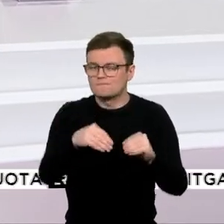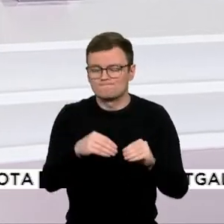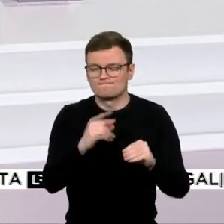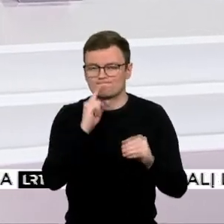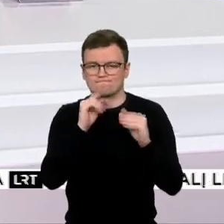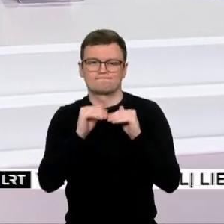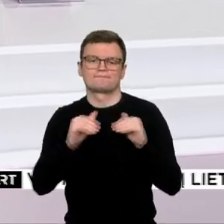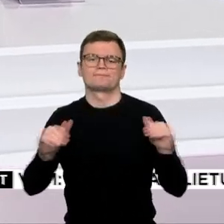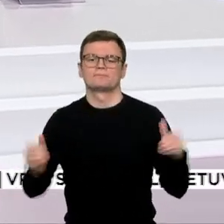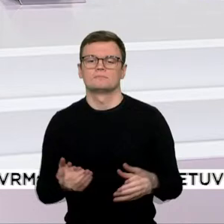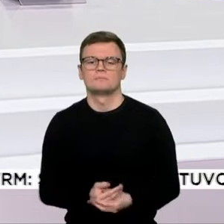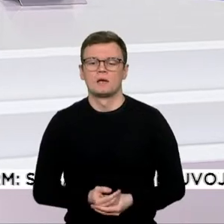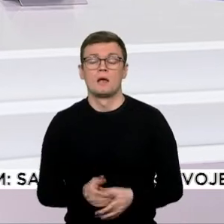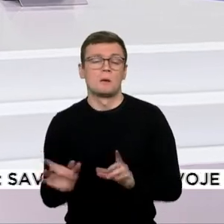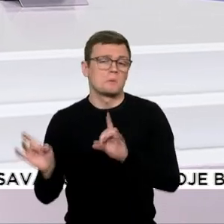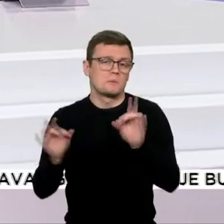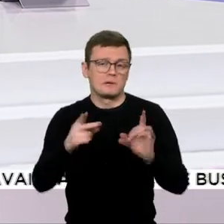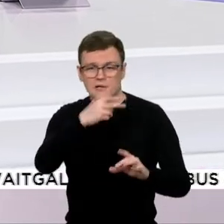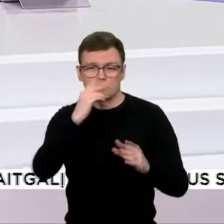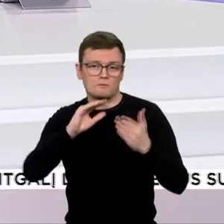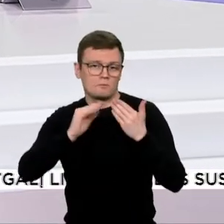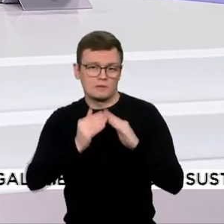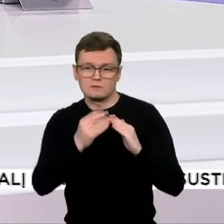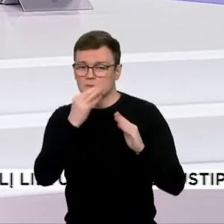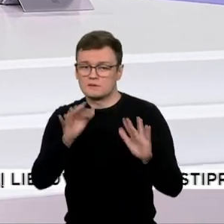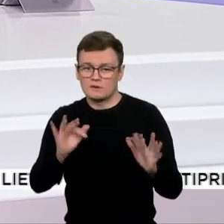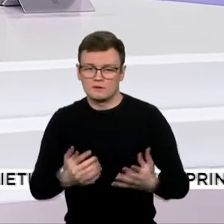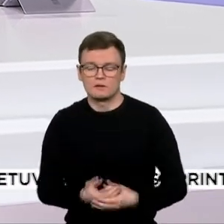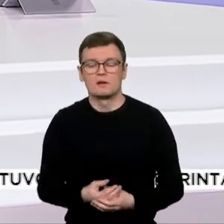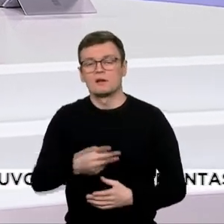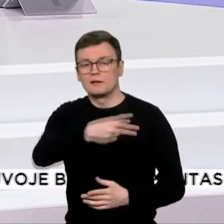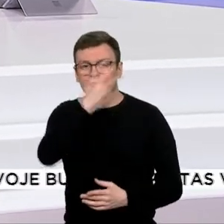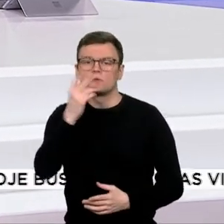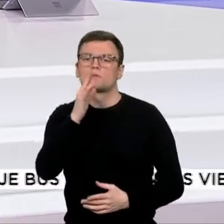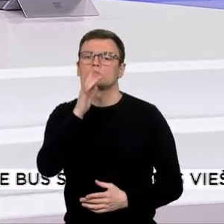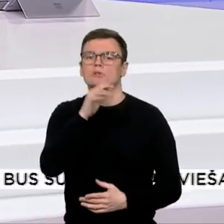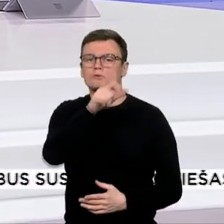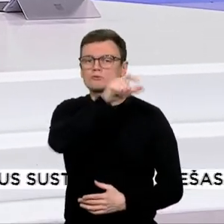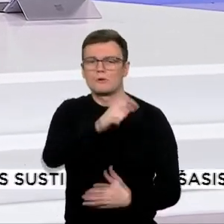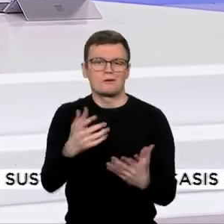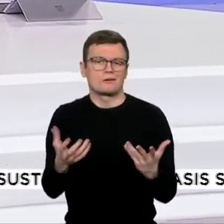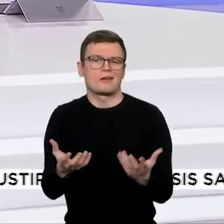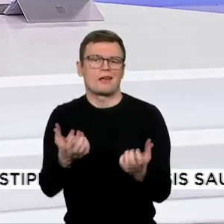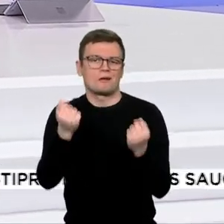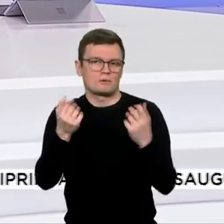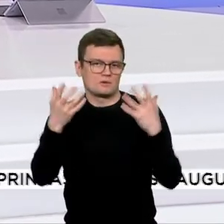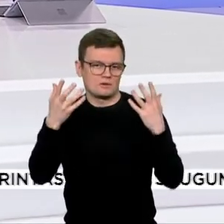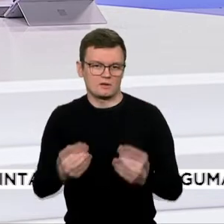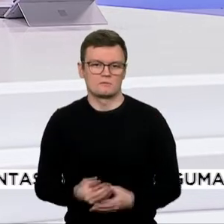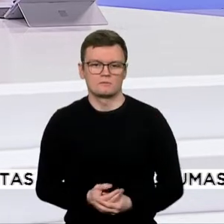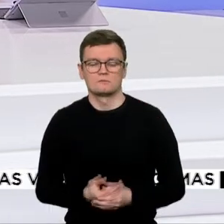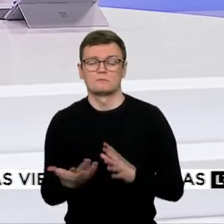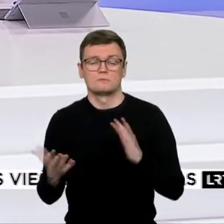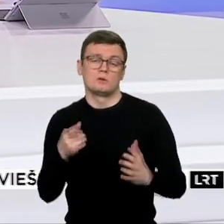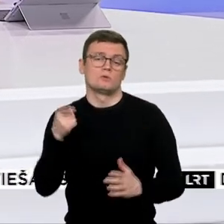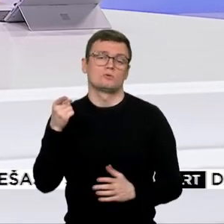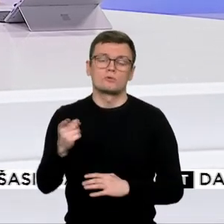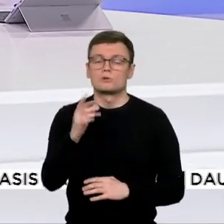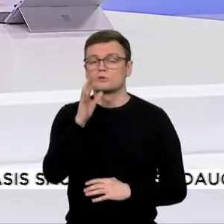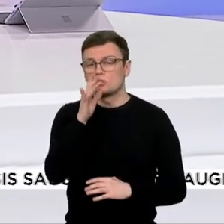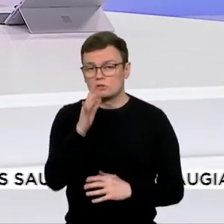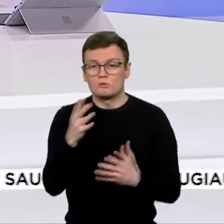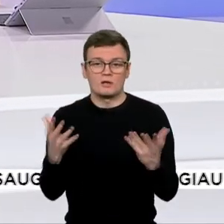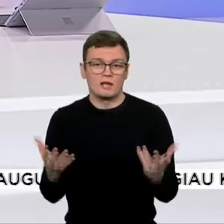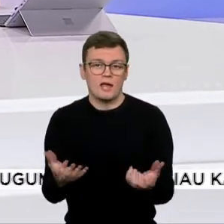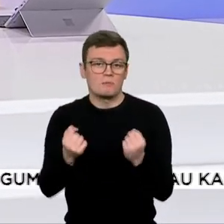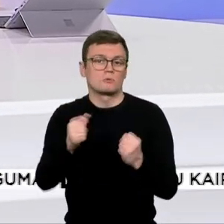Įvairiose Lietuvos miestuose paminėta Lietuvo žydų gelbėtojų diena. Beveik tūkstantis pasaulio teisuoliais pripažintų žydų gelbėtojų